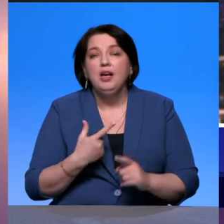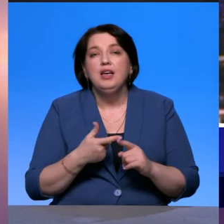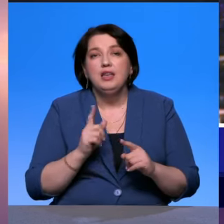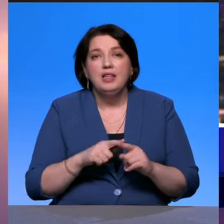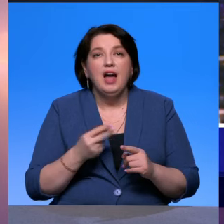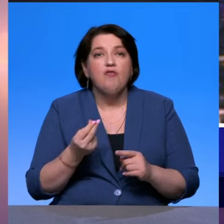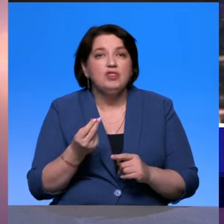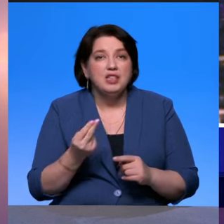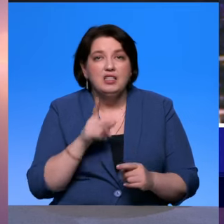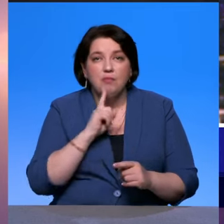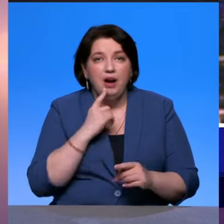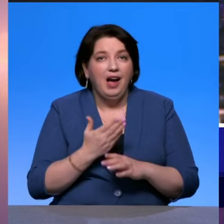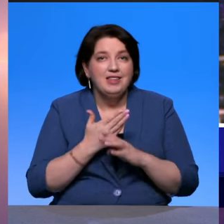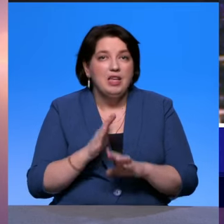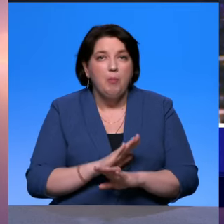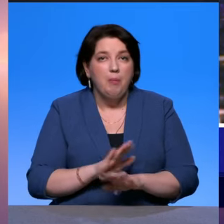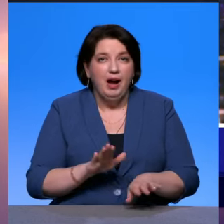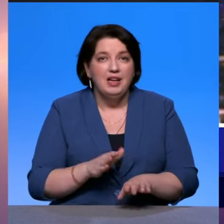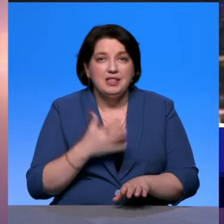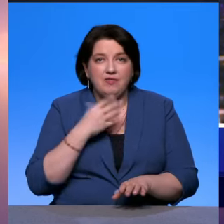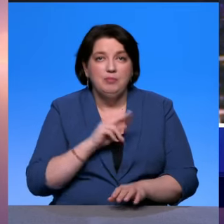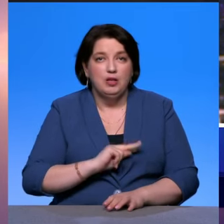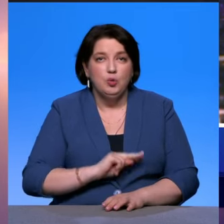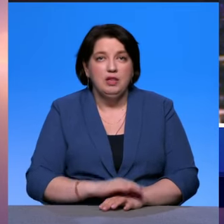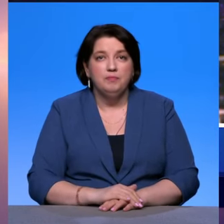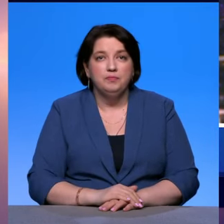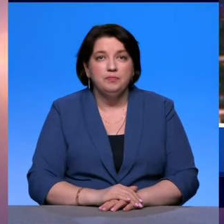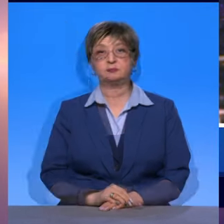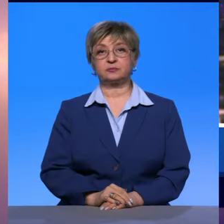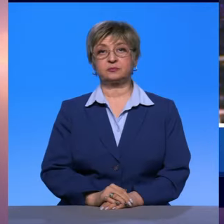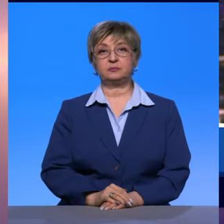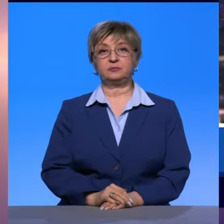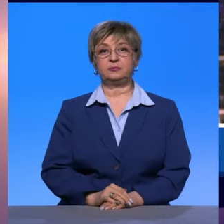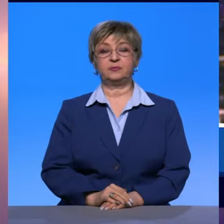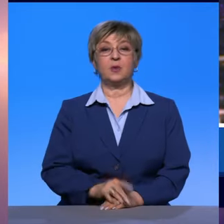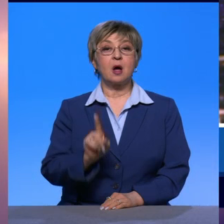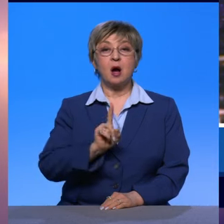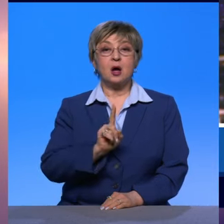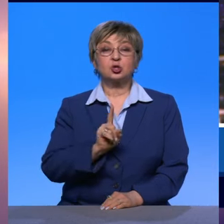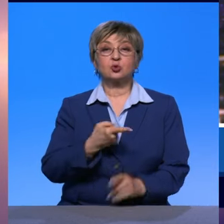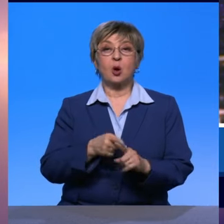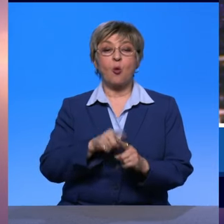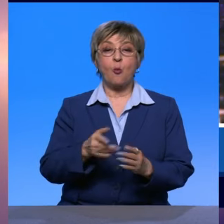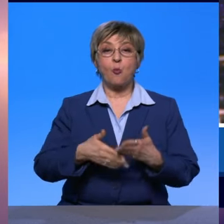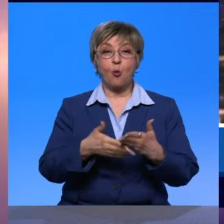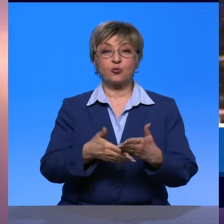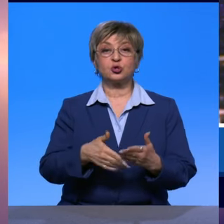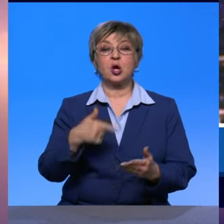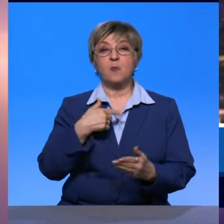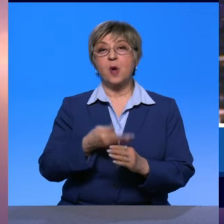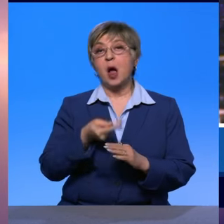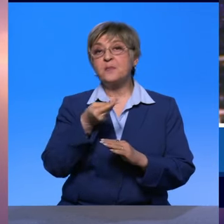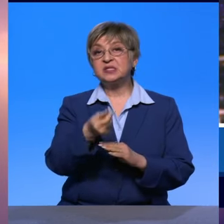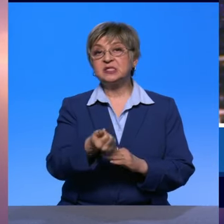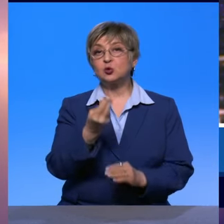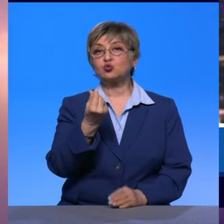финансово не помогаете сотрудникам? Ну, давайте начнем с того, что является помощью. То, что мы компенсируем стоимость жилья человека,